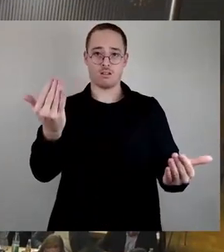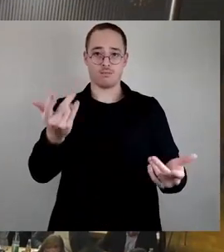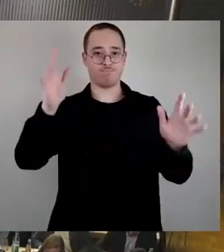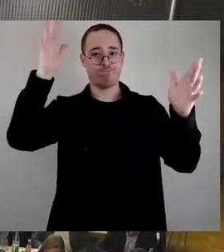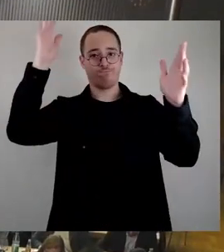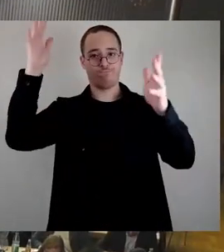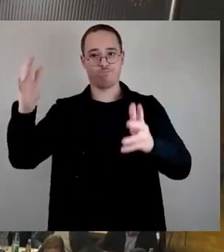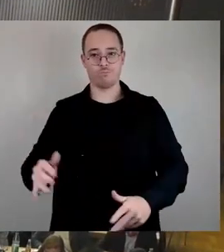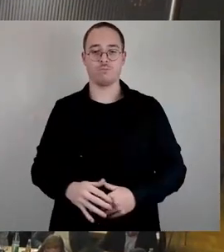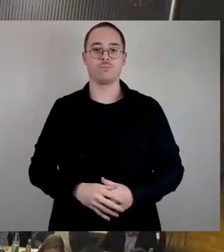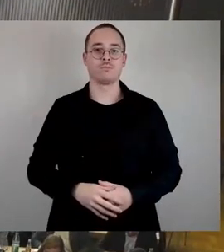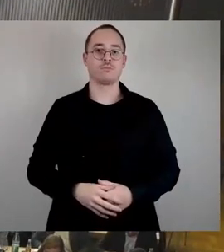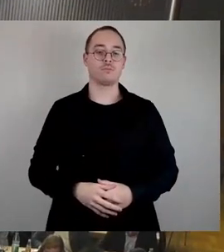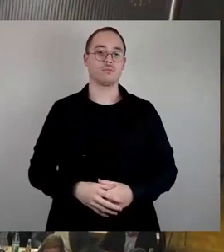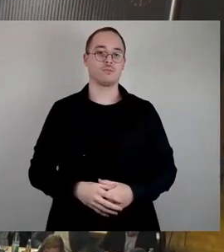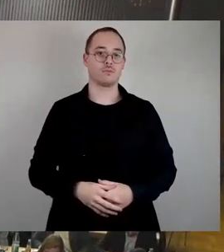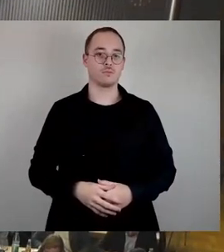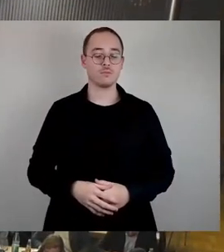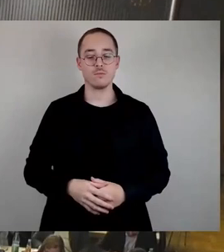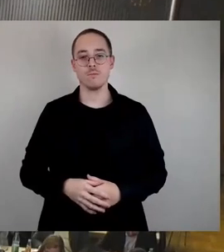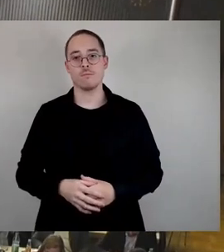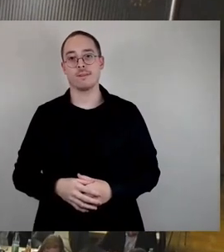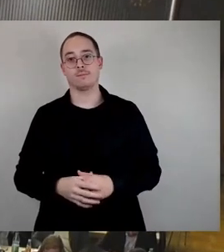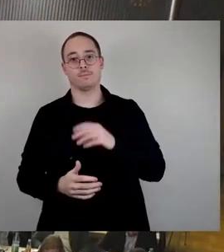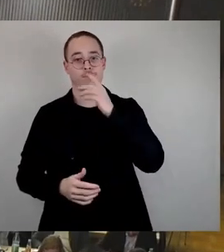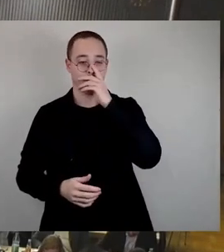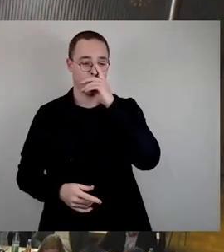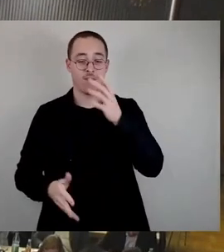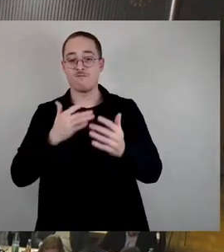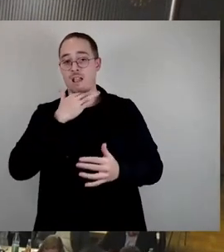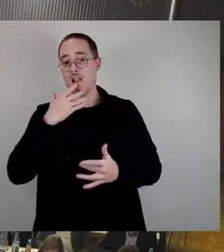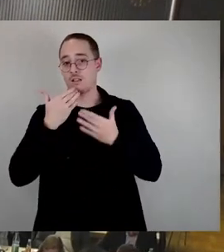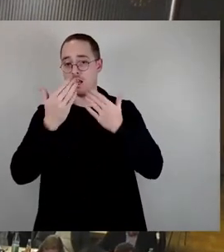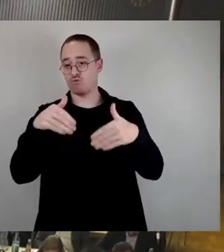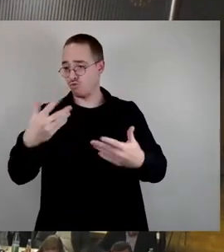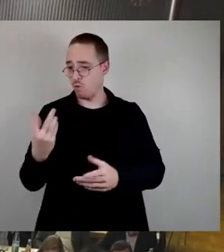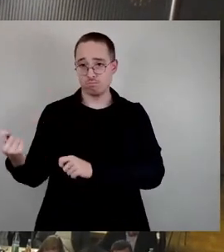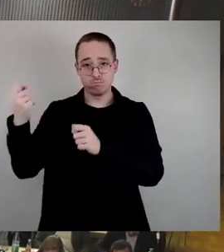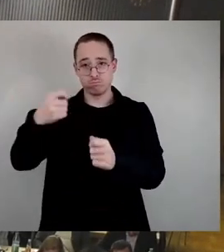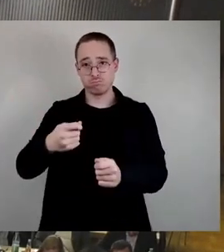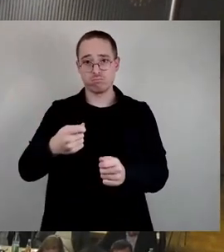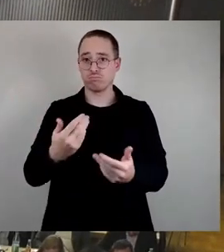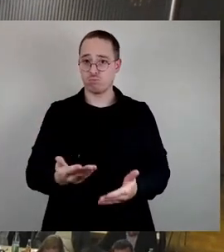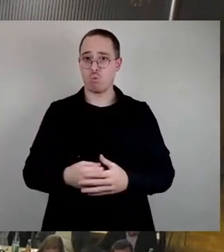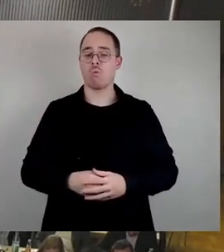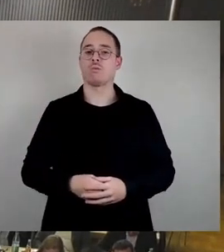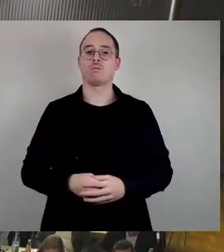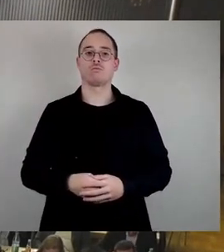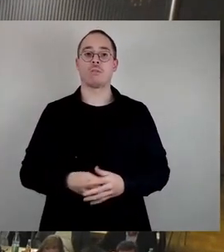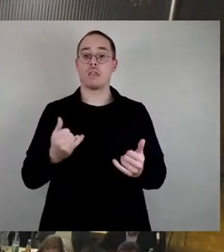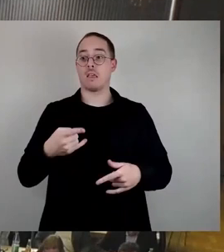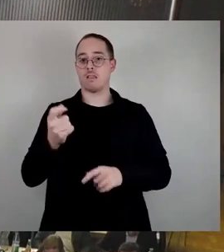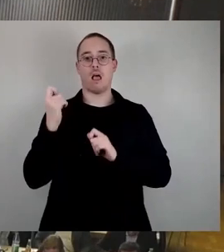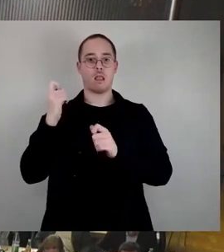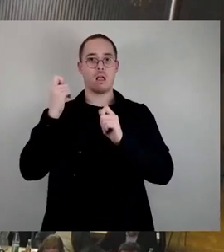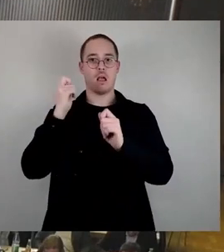Soweit. Vielen Dank für die Einbringung. Wir kämen jetzt zu den Anträgen, wenn die separat vorgestellt werden wollen. Ich